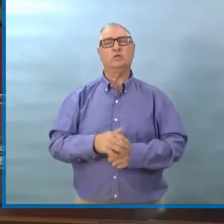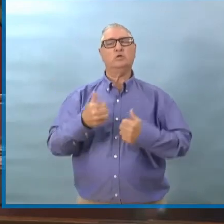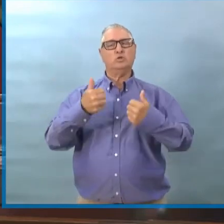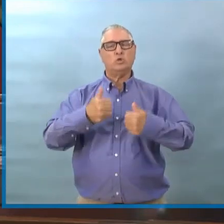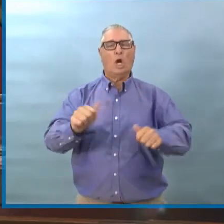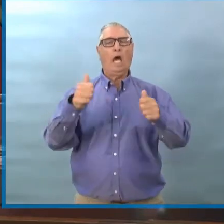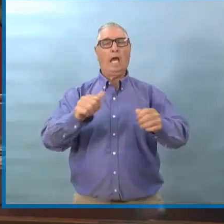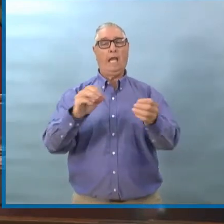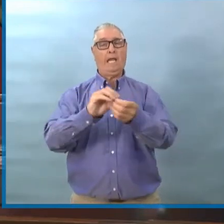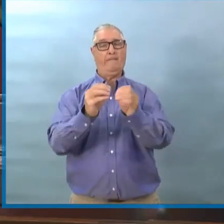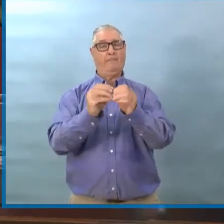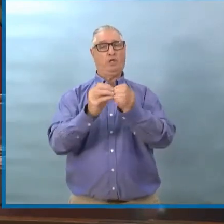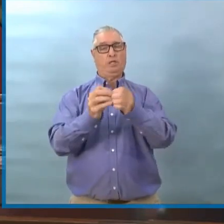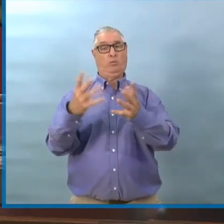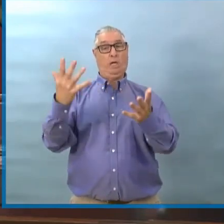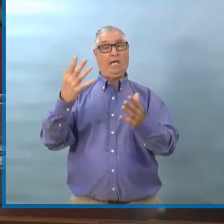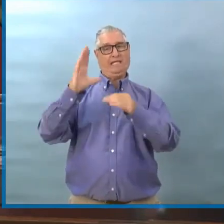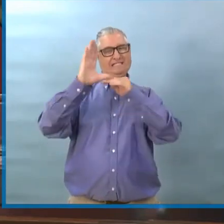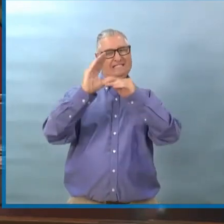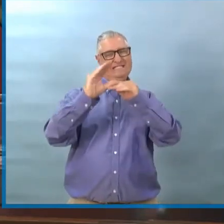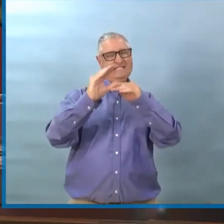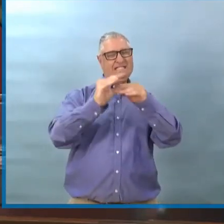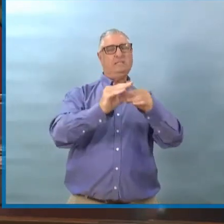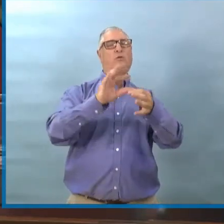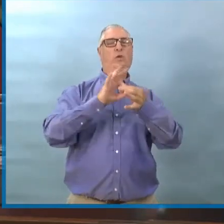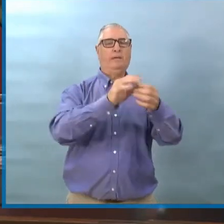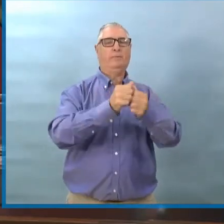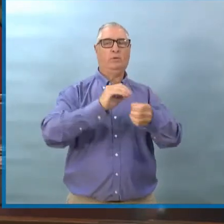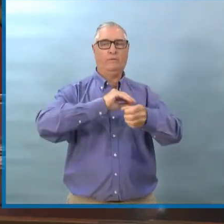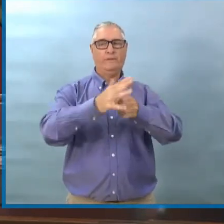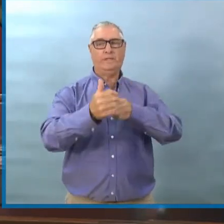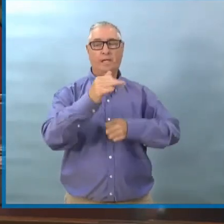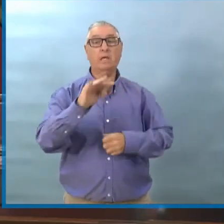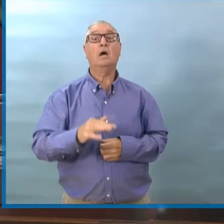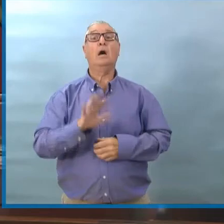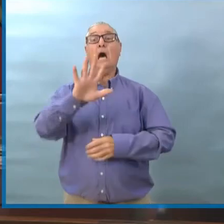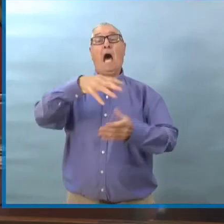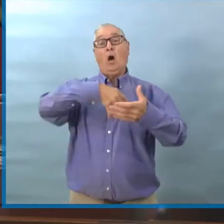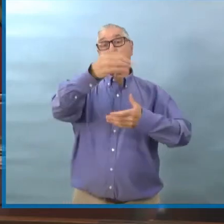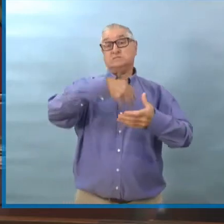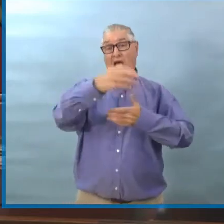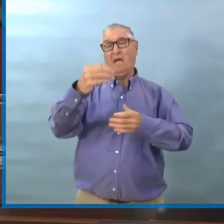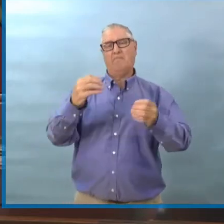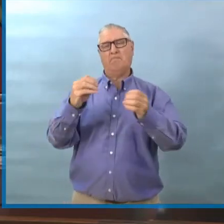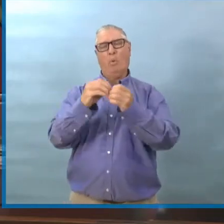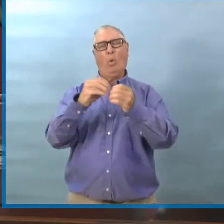l'extérieur posent moins de risques que des contacts prolongés à l'intérieur.